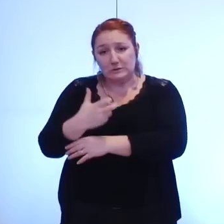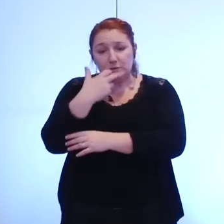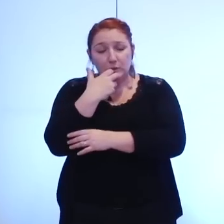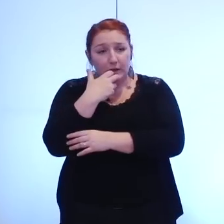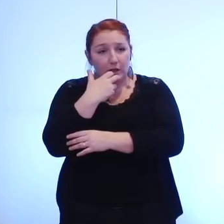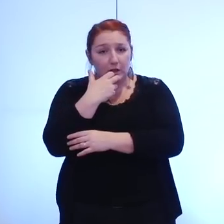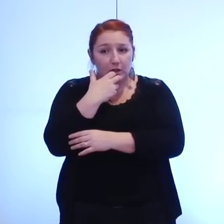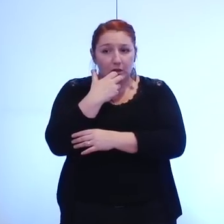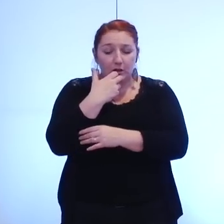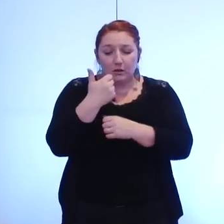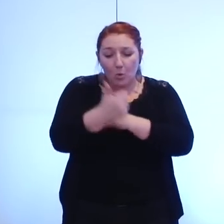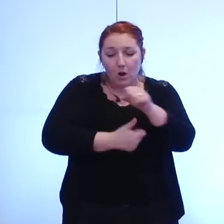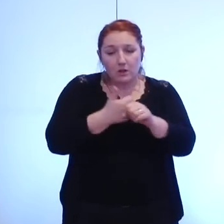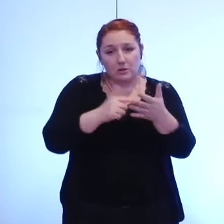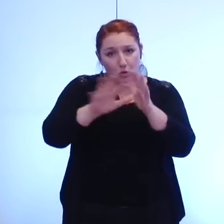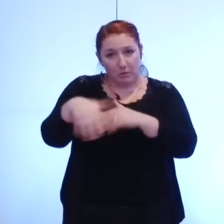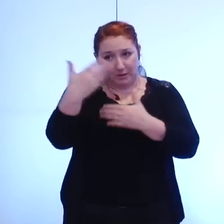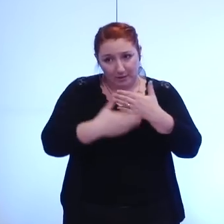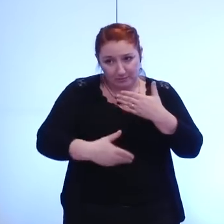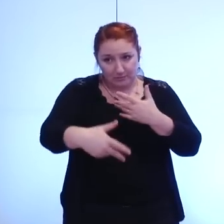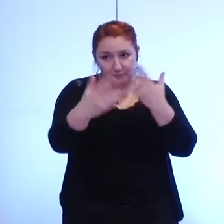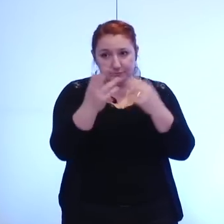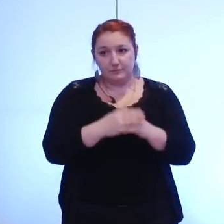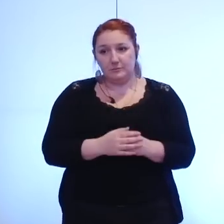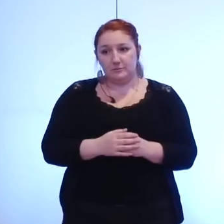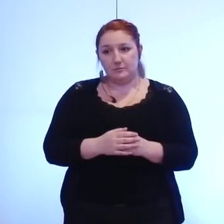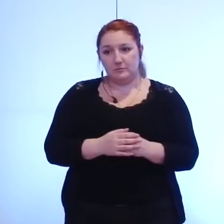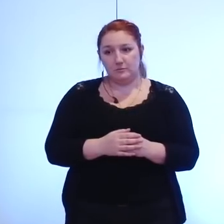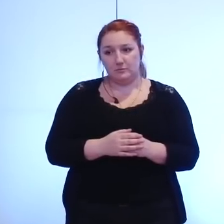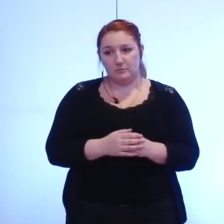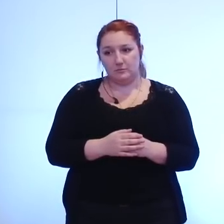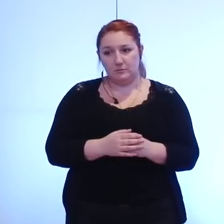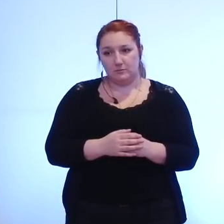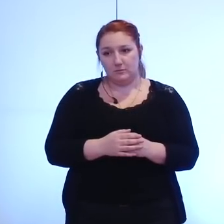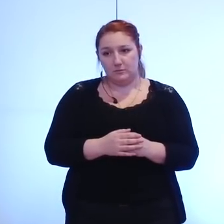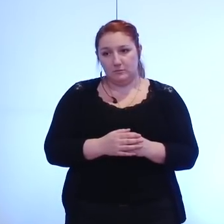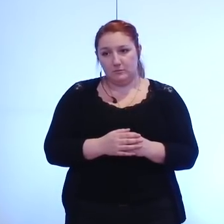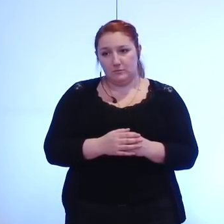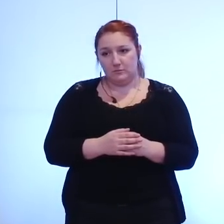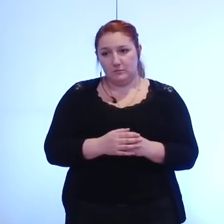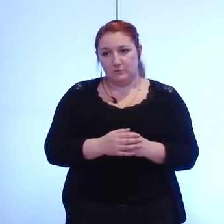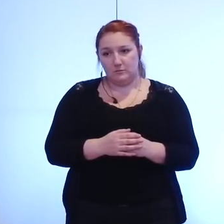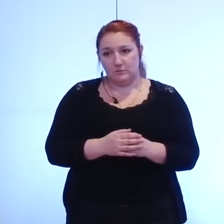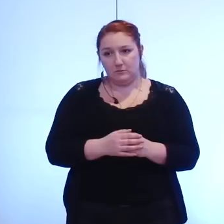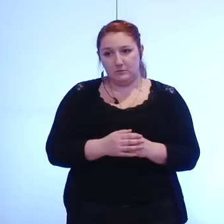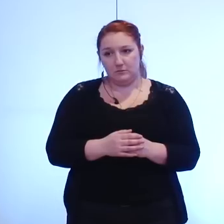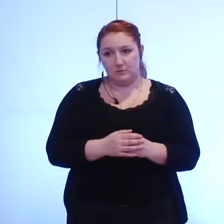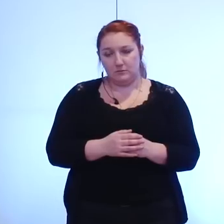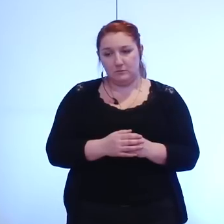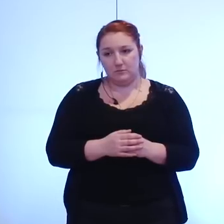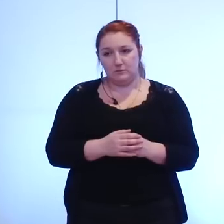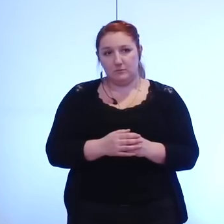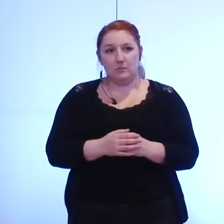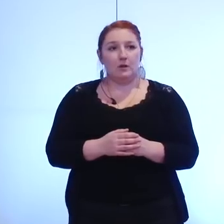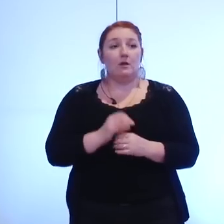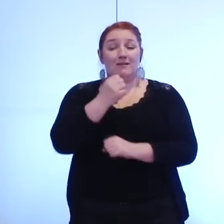participation durant l'année 2015 et je je conforte non seulement le fait que c'est durant